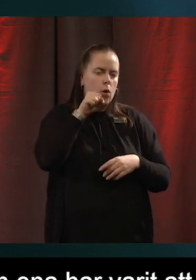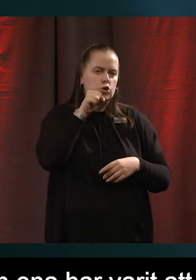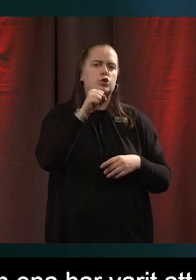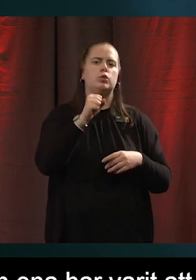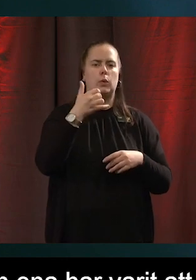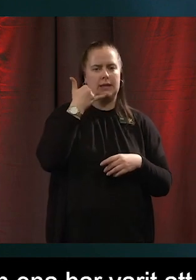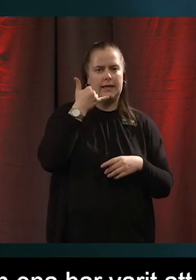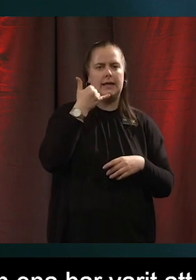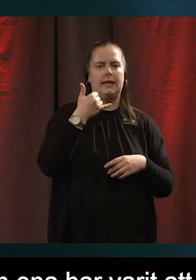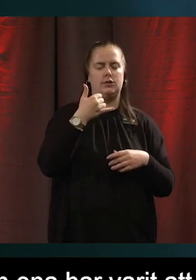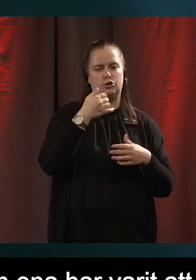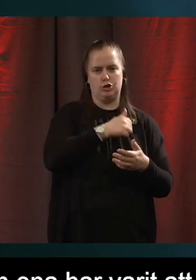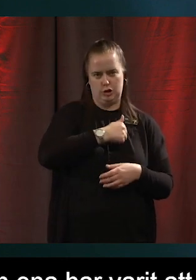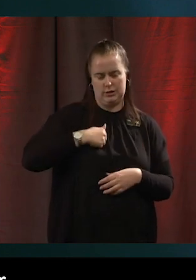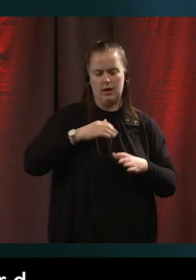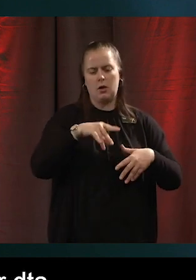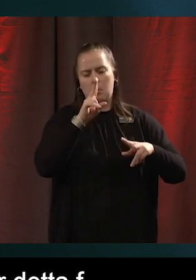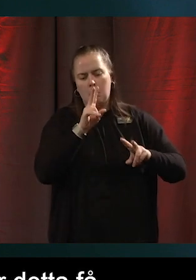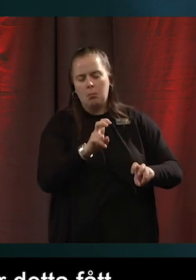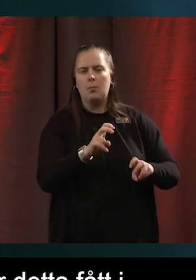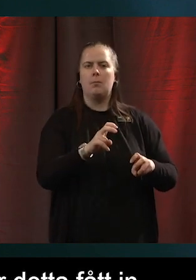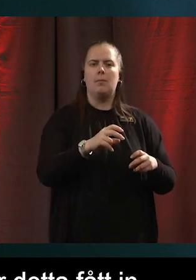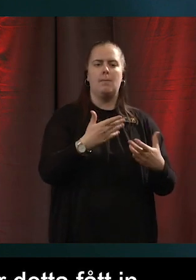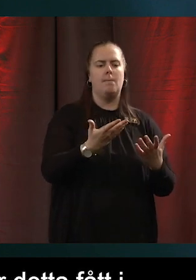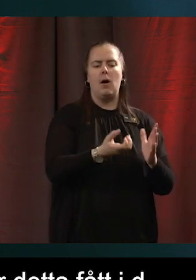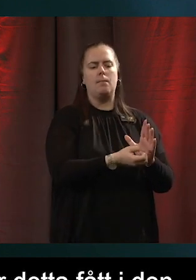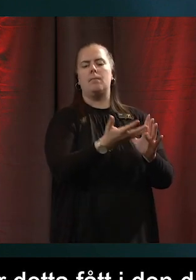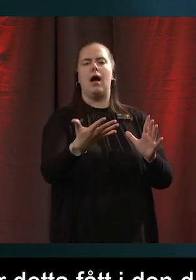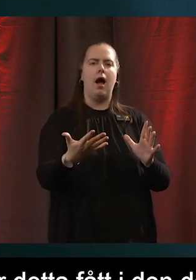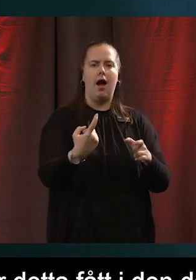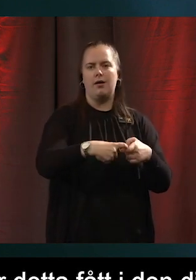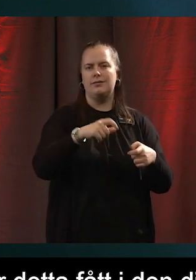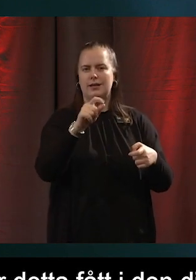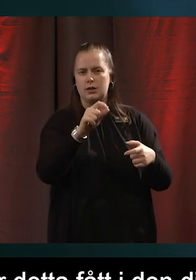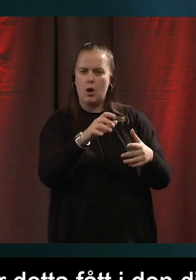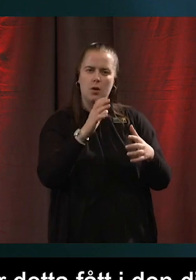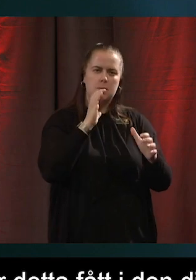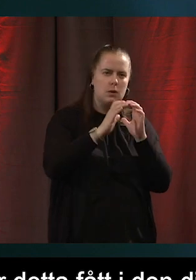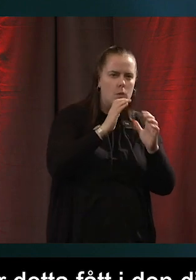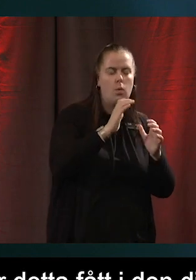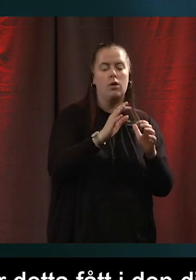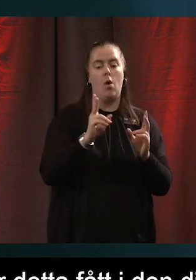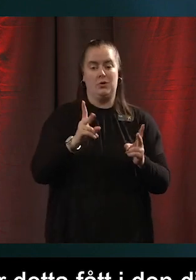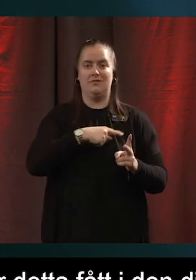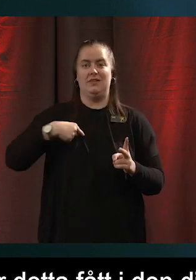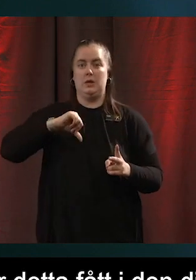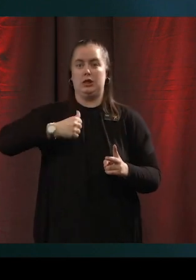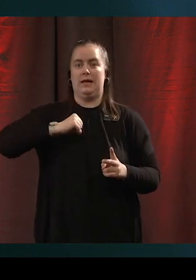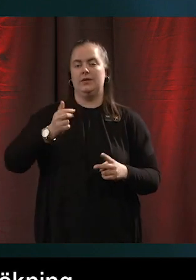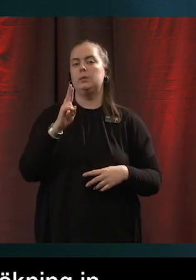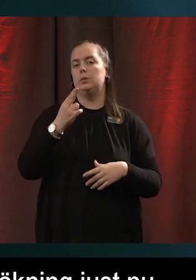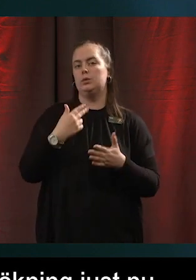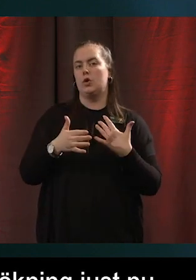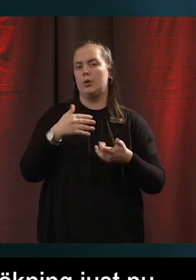effekter i den digitala kommunikationen och sådär. Och sen gör vi själva en undersökning just nu